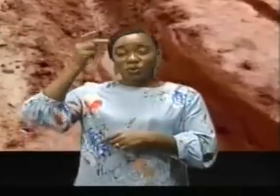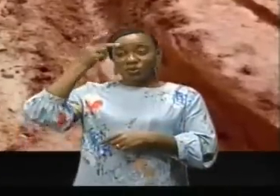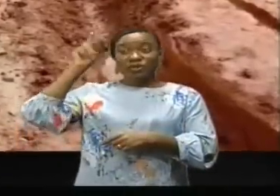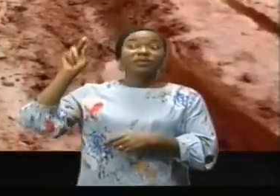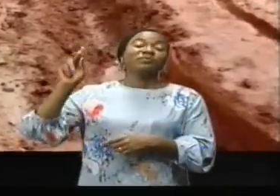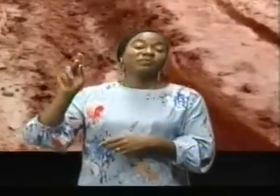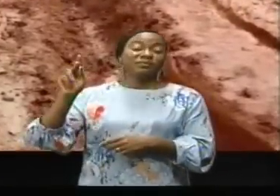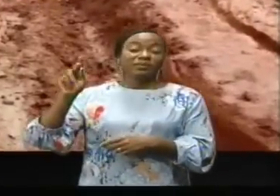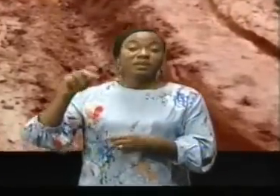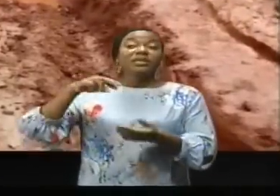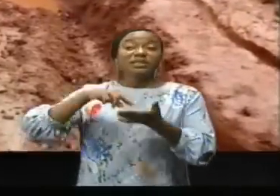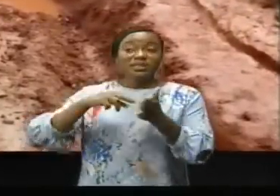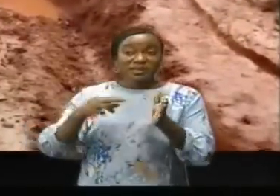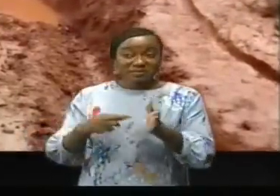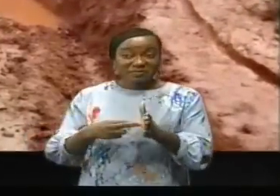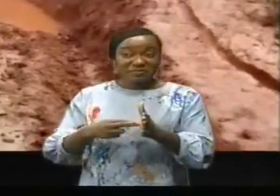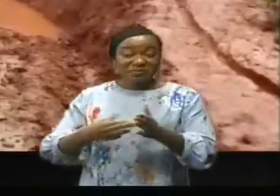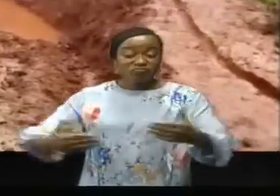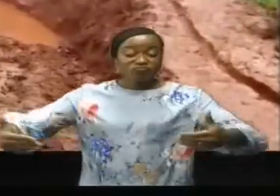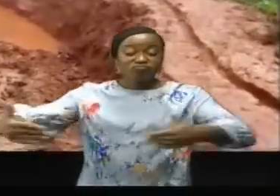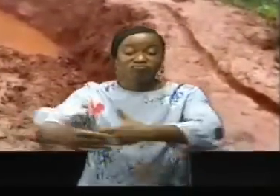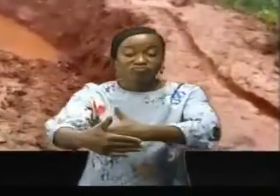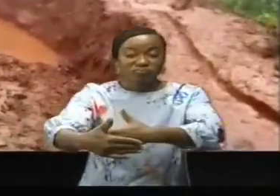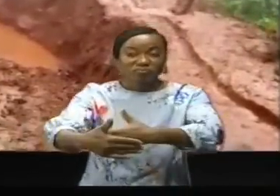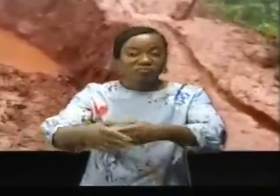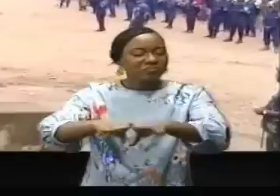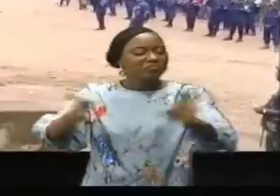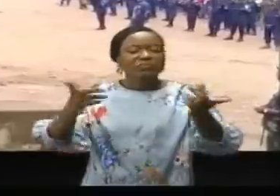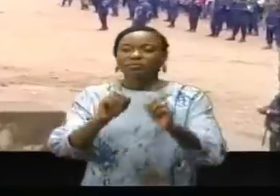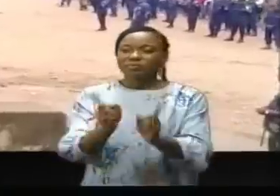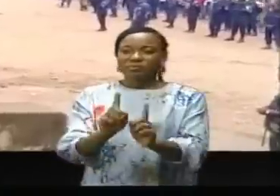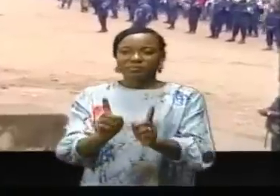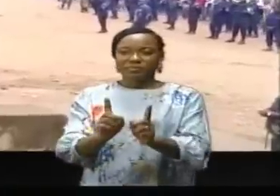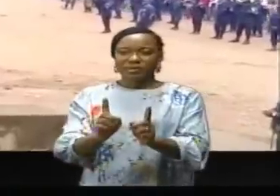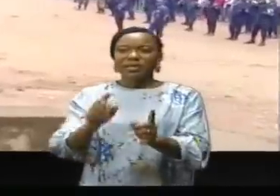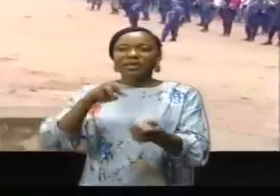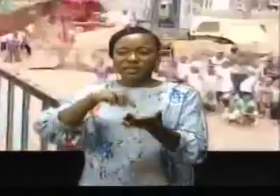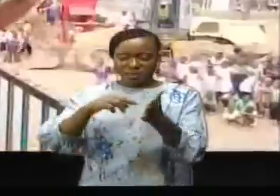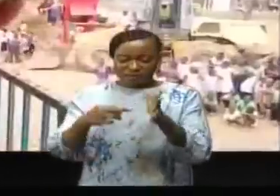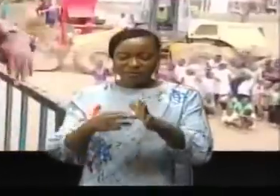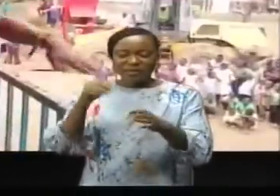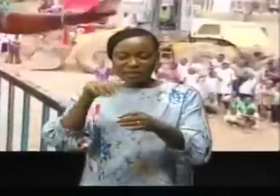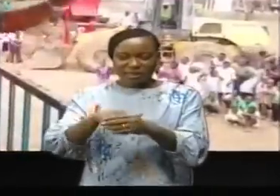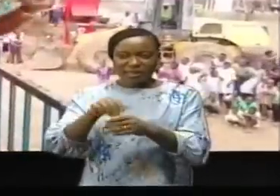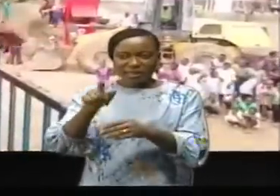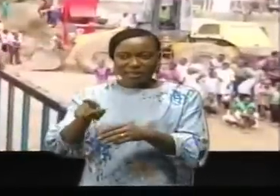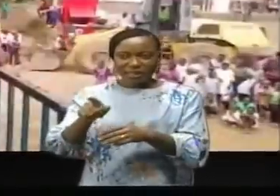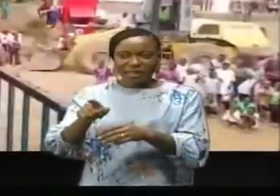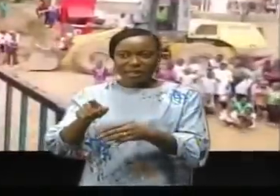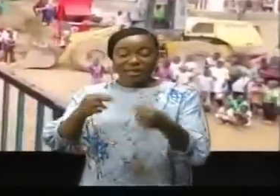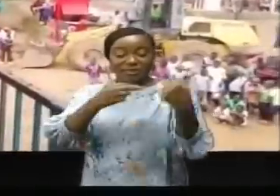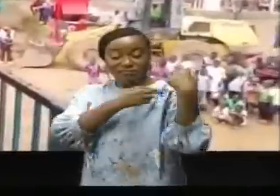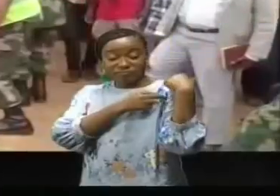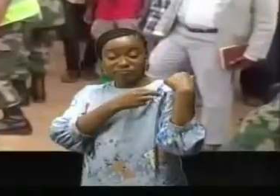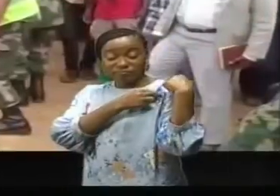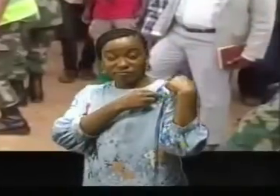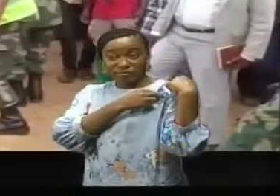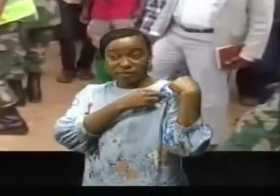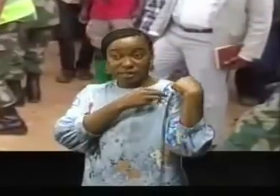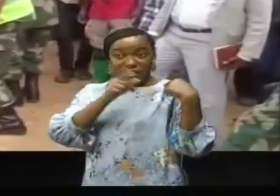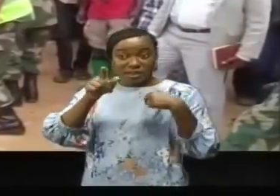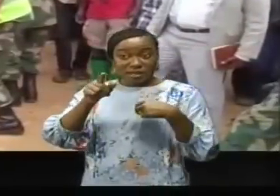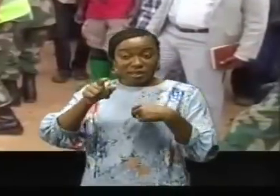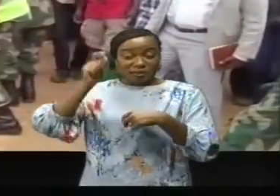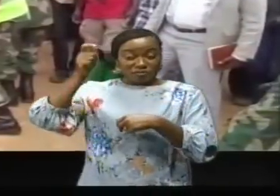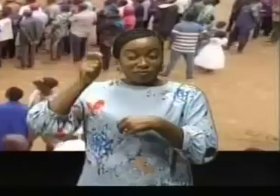est la préoccupation majeure qui tient au cœur l'autorité locale. C'est dans ce cadre que l'administrateur du territoire en état de siège a